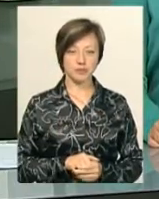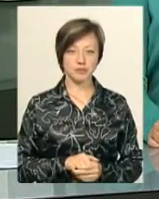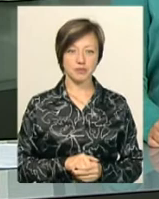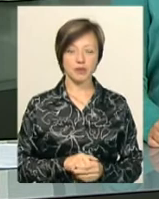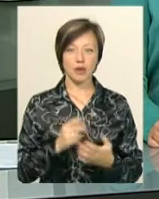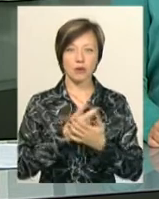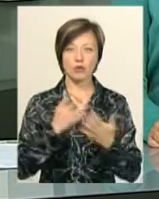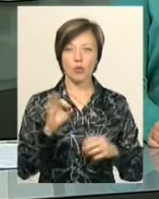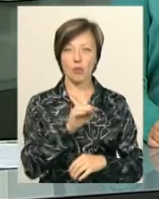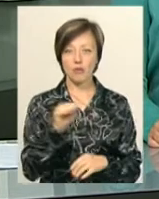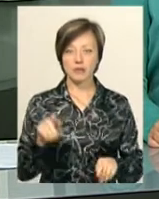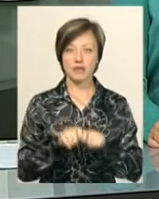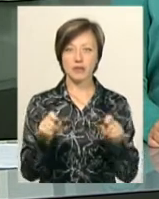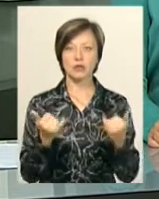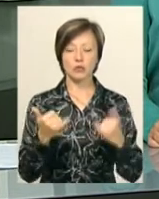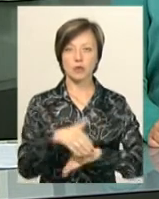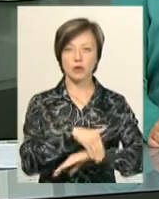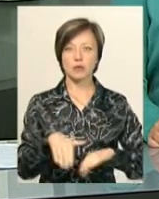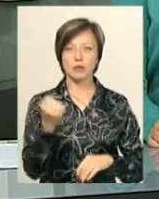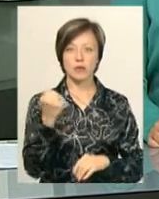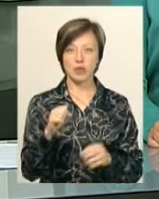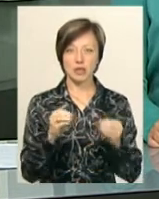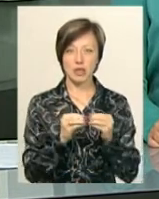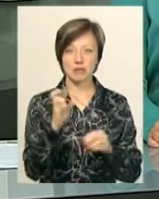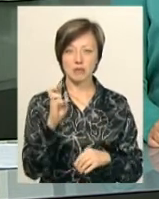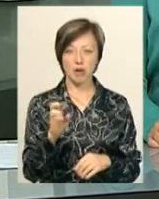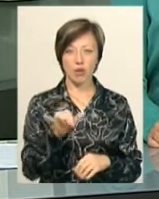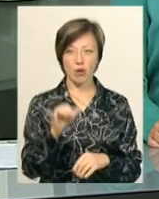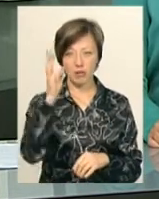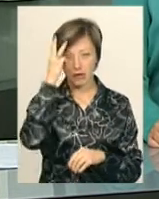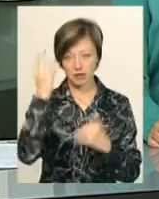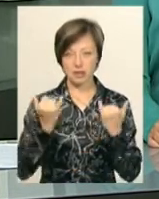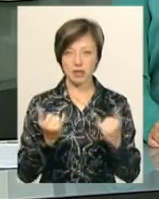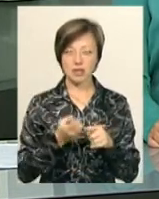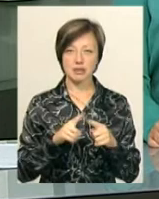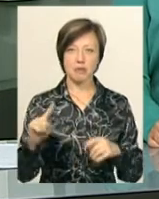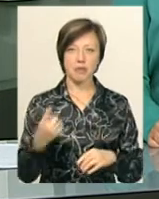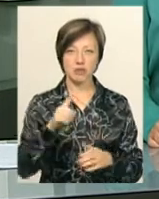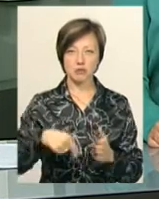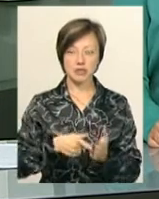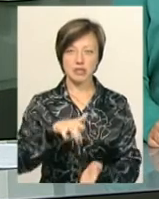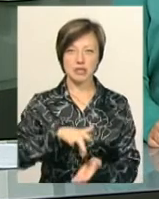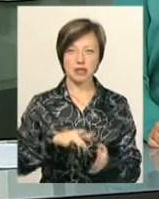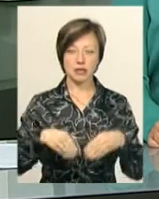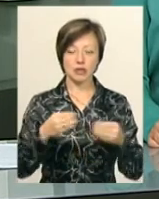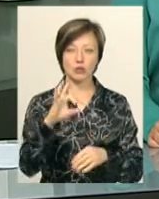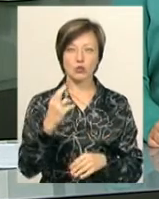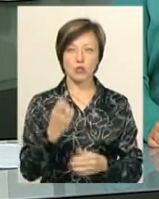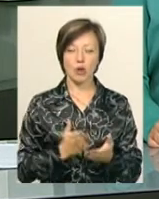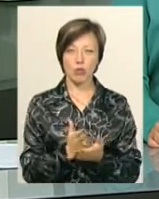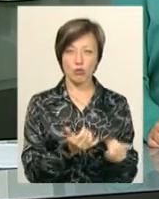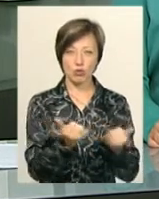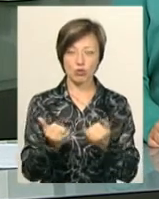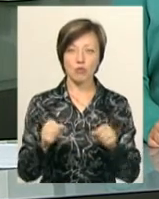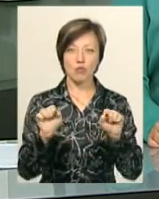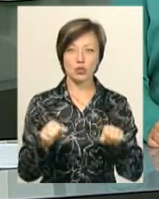Прозорий офіс відкрили сьогодні на вулиці Перемоги, 10Б у Хмельницькому. Наразі це перший у місці центр з надання соціальних послуг,